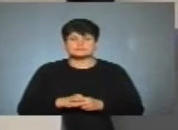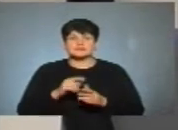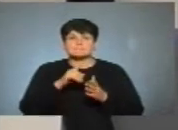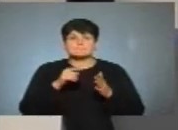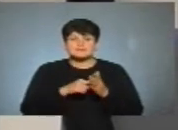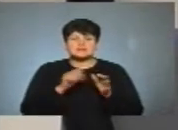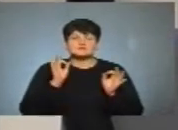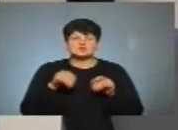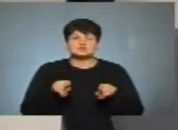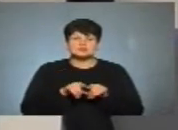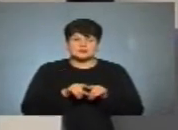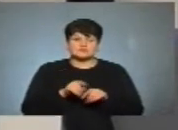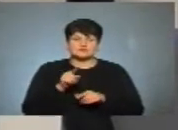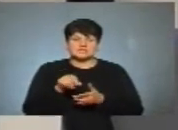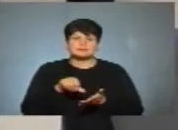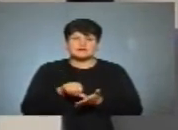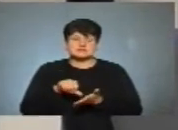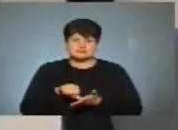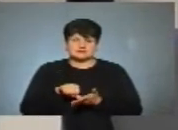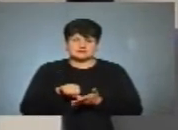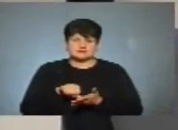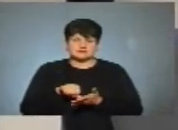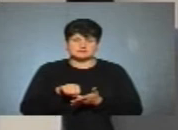Питання звучить так. Вони представники...